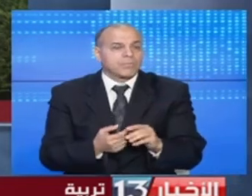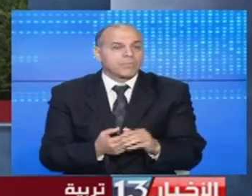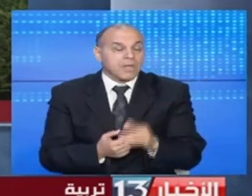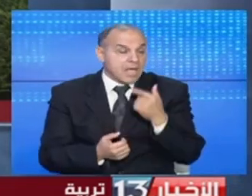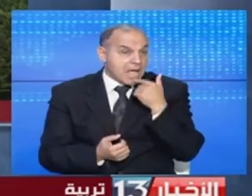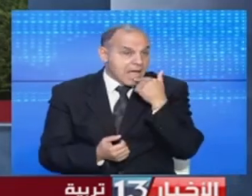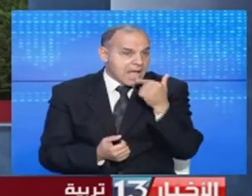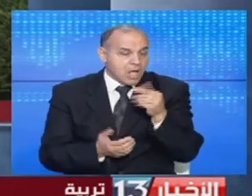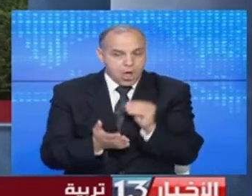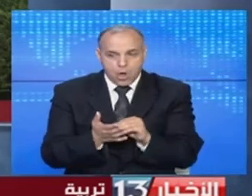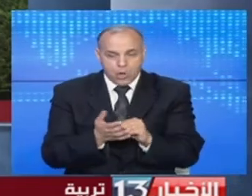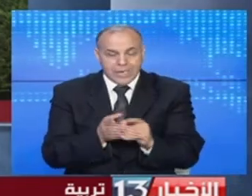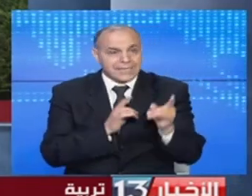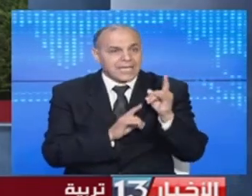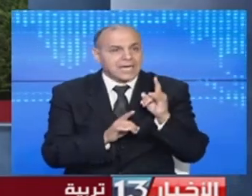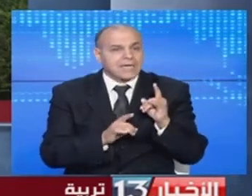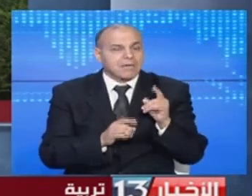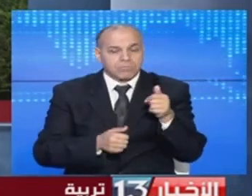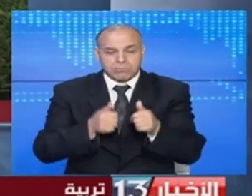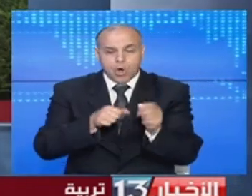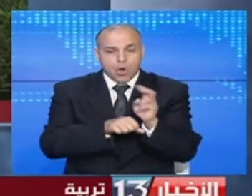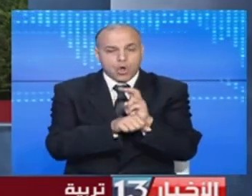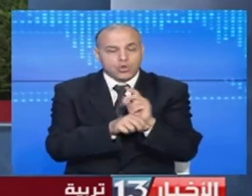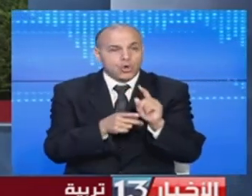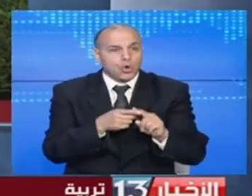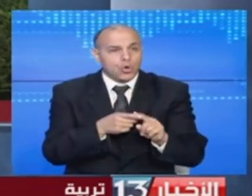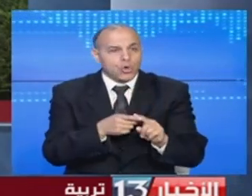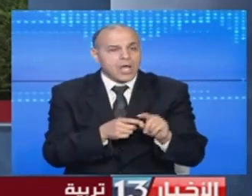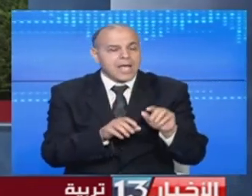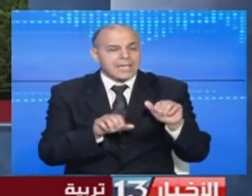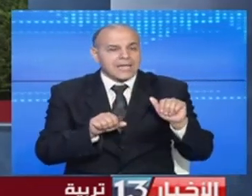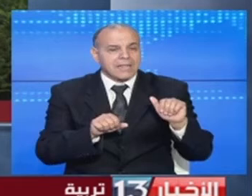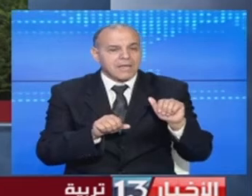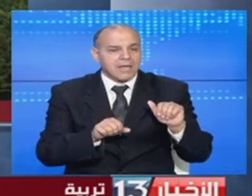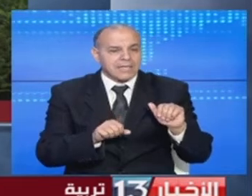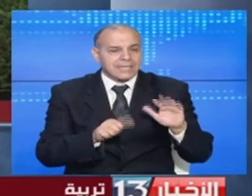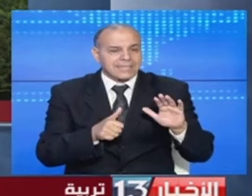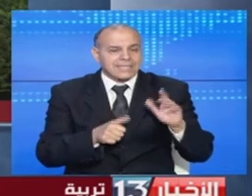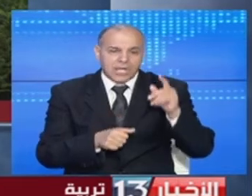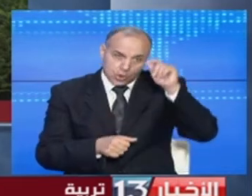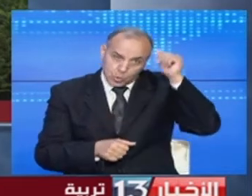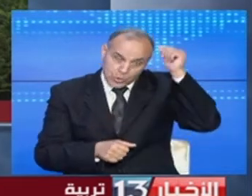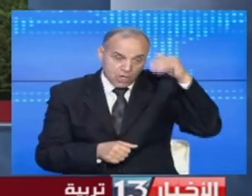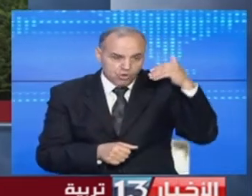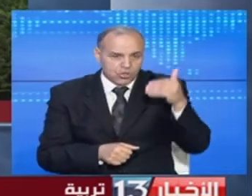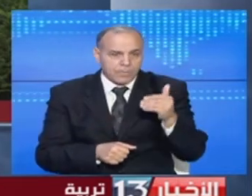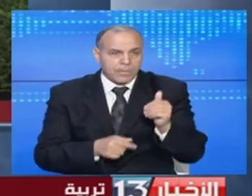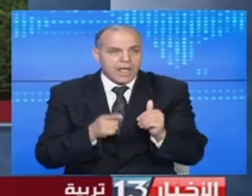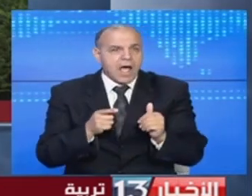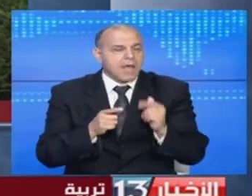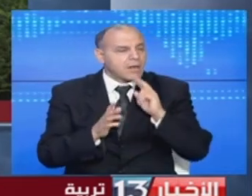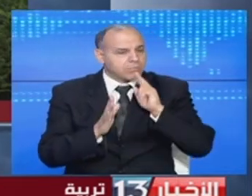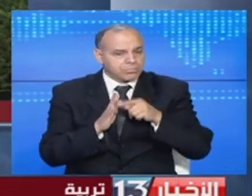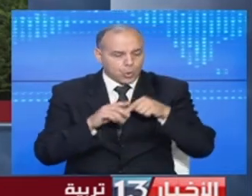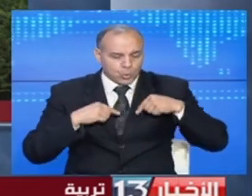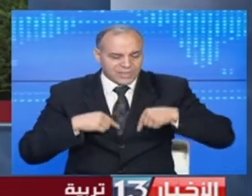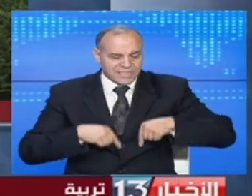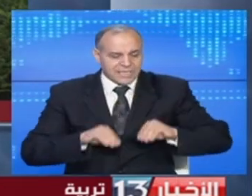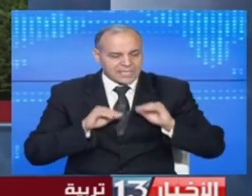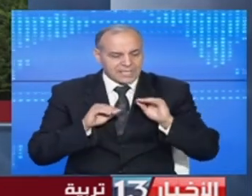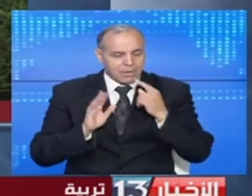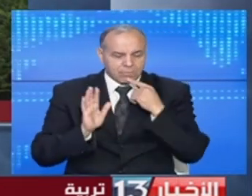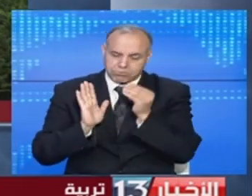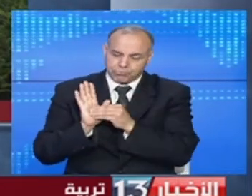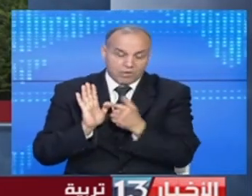وكذلك تاريخ دورة المراقبة الموافق اليوم الثلاثة سادس من جوليا القادم حسب قرار وزير التربية